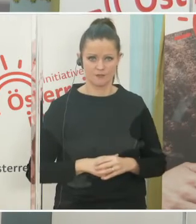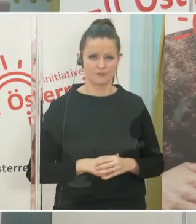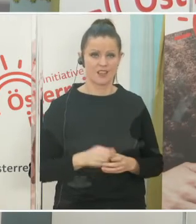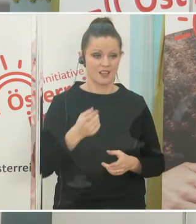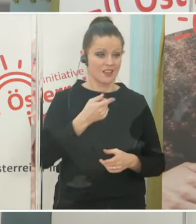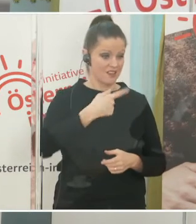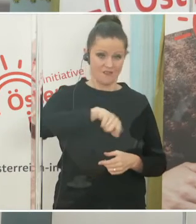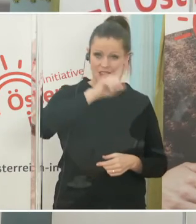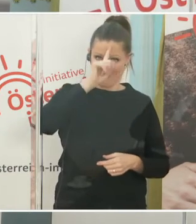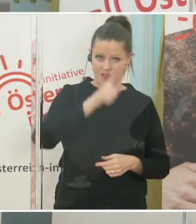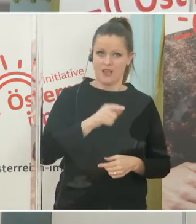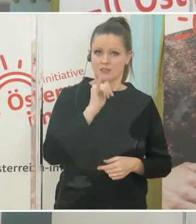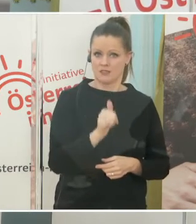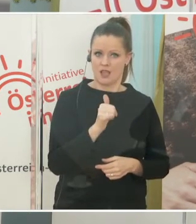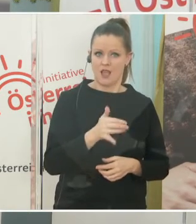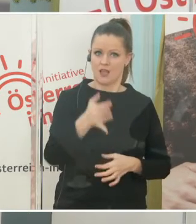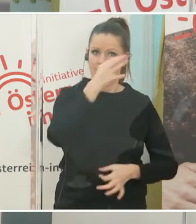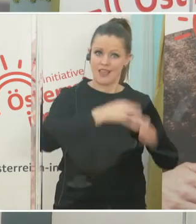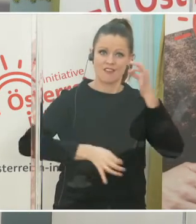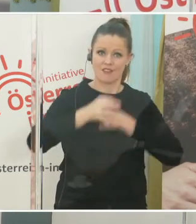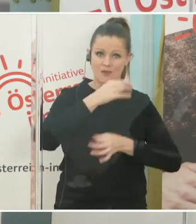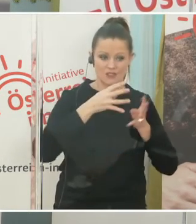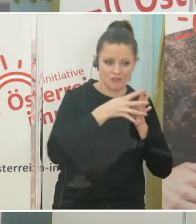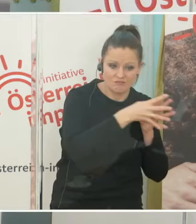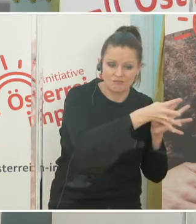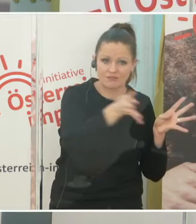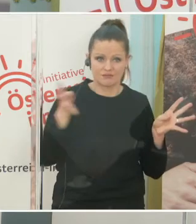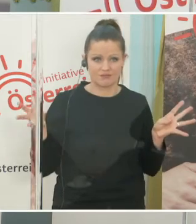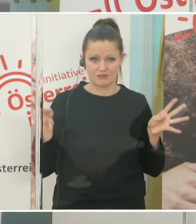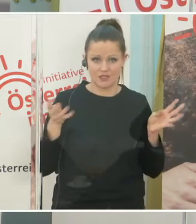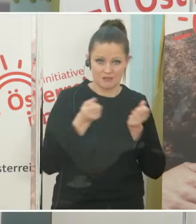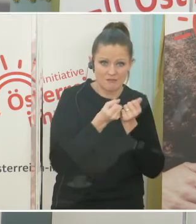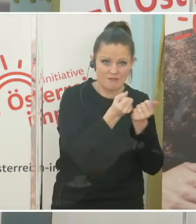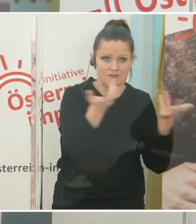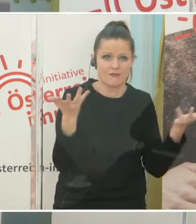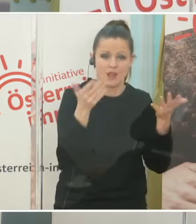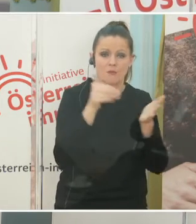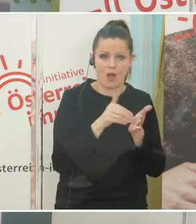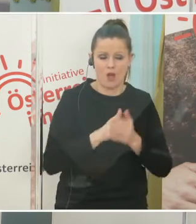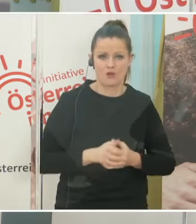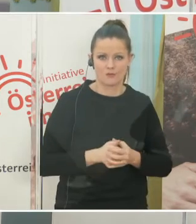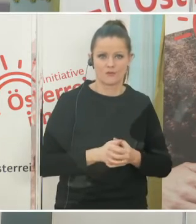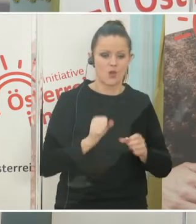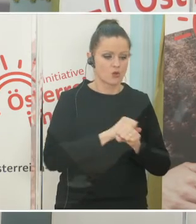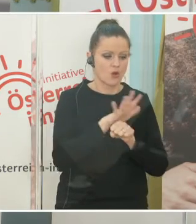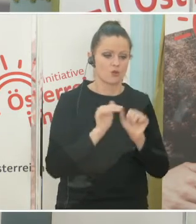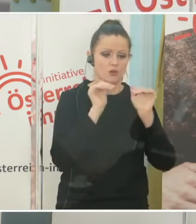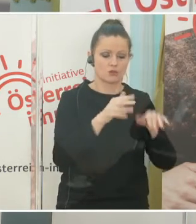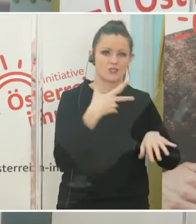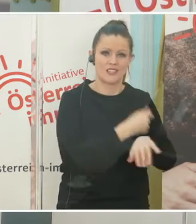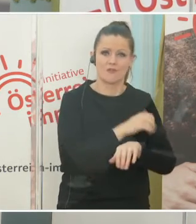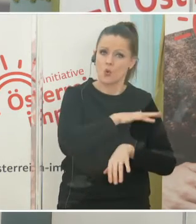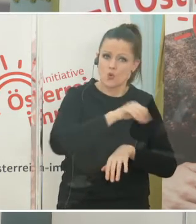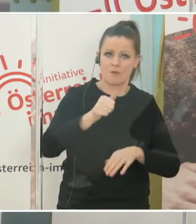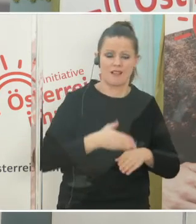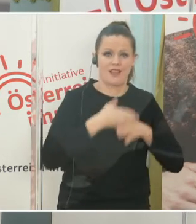wir wissen, dass diese Information auch so breit sein muss. Die Corona-Schutzimpfung kann und wird überall helfen in allen Bereichen. Und